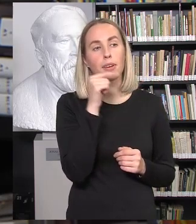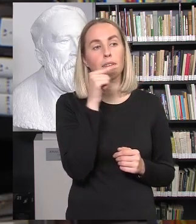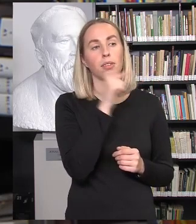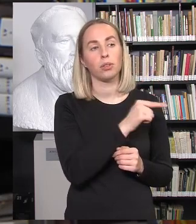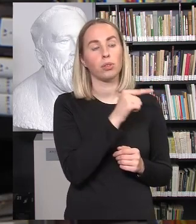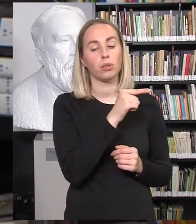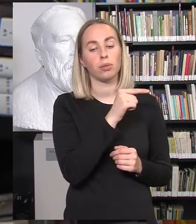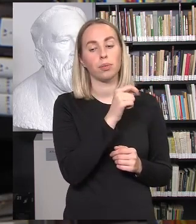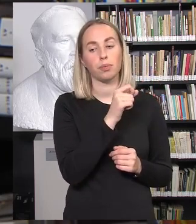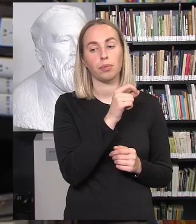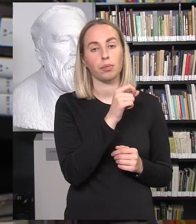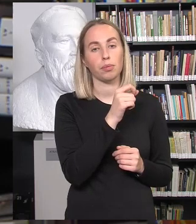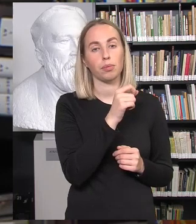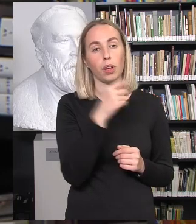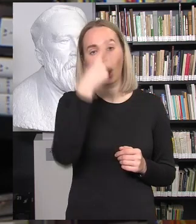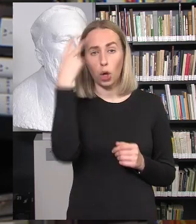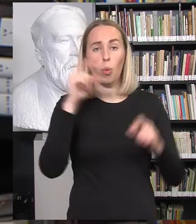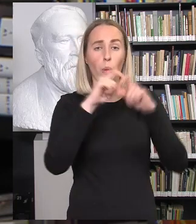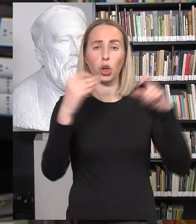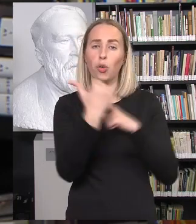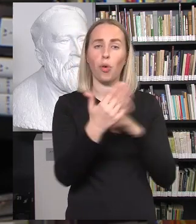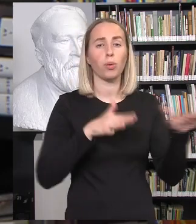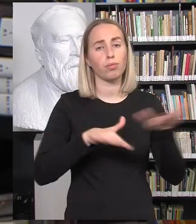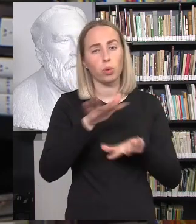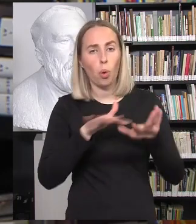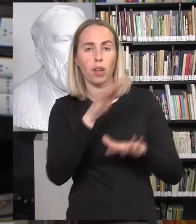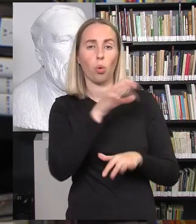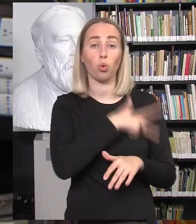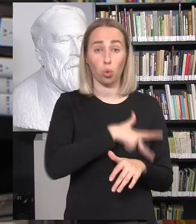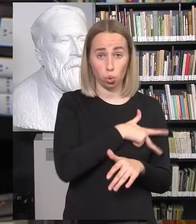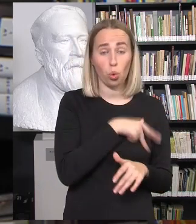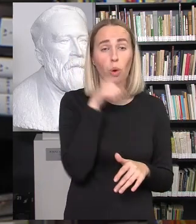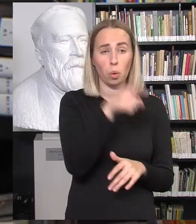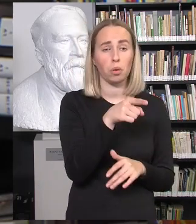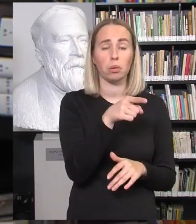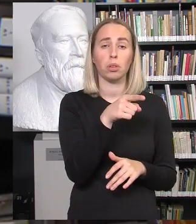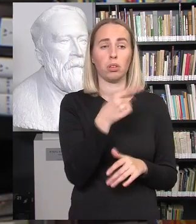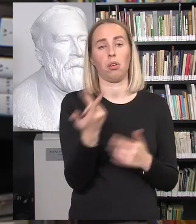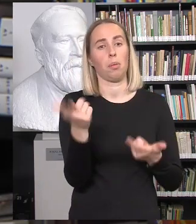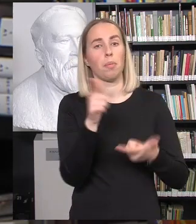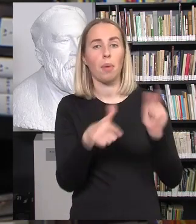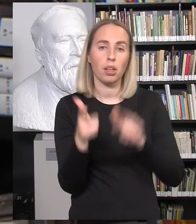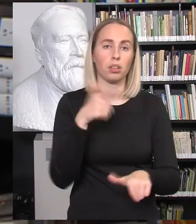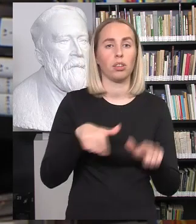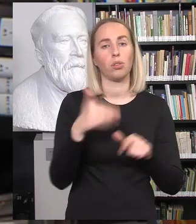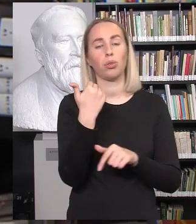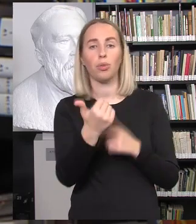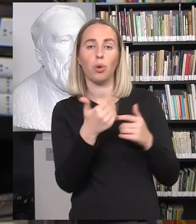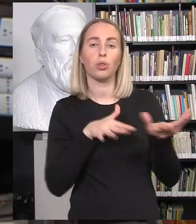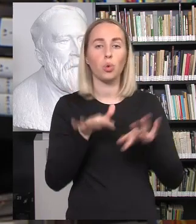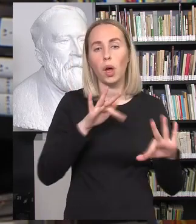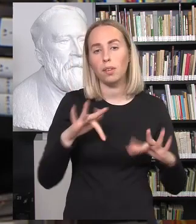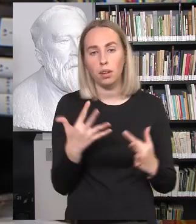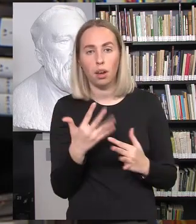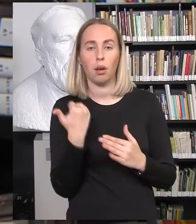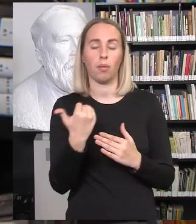Lietuvos mokyklų padėtis iš sociologinis perspektyvos, kaip atrodo patyčių padėtis, apskritai ar mažomos